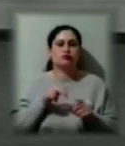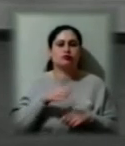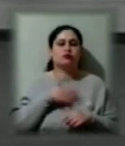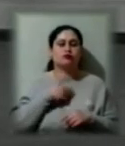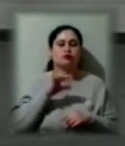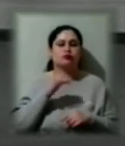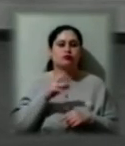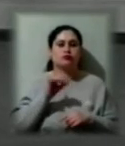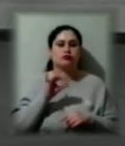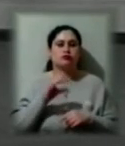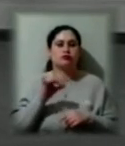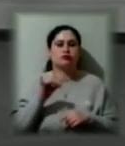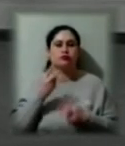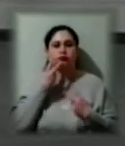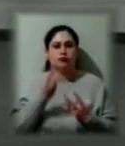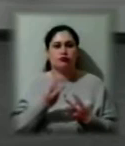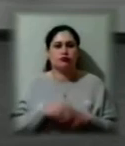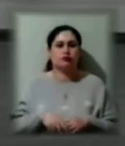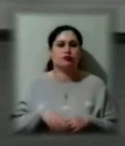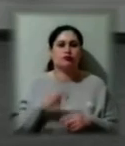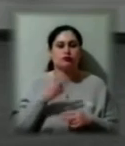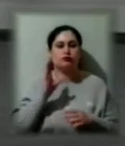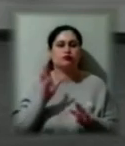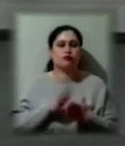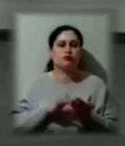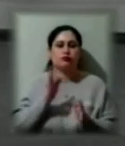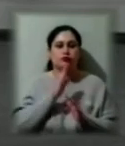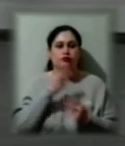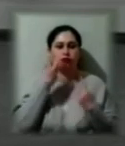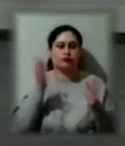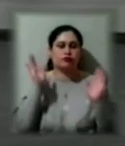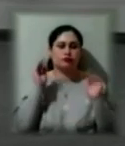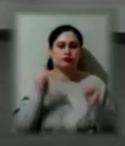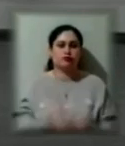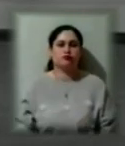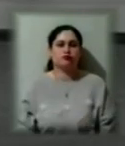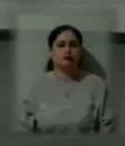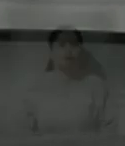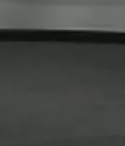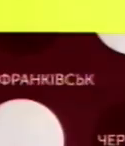наш сайт КС Суспільне медіа. Далі на вас чекає прогноз погоди. Побачимось о 20.30.